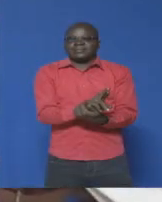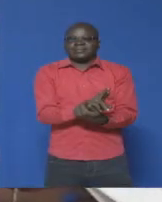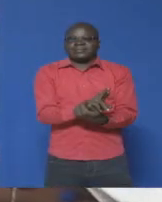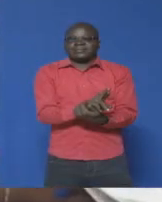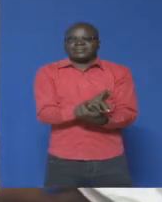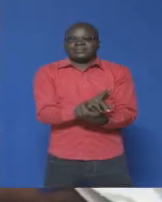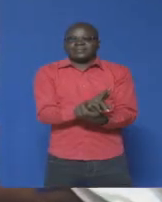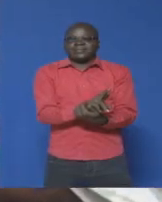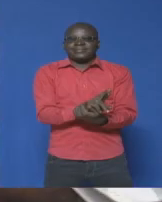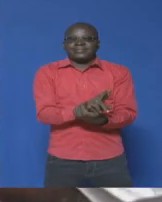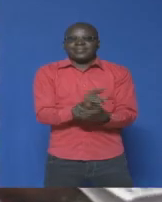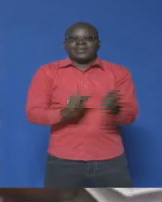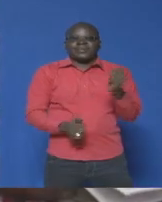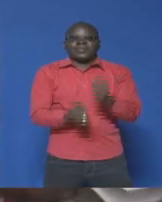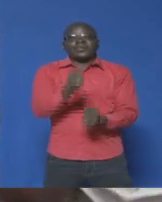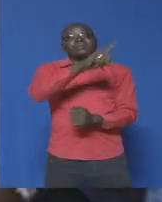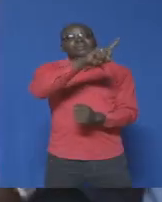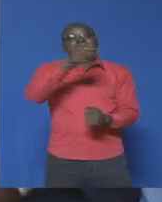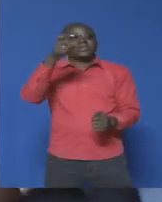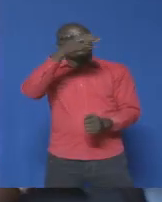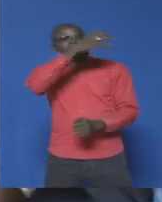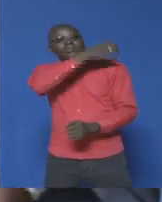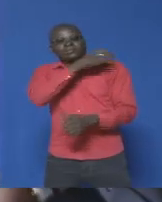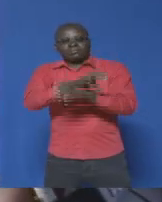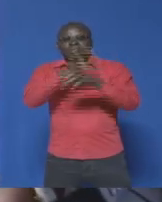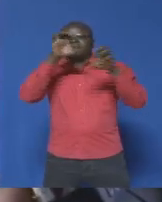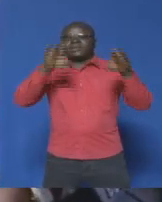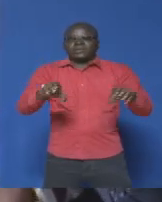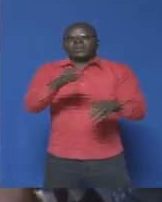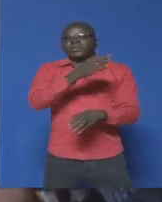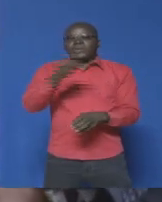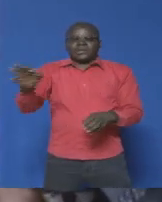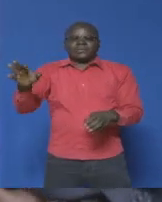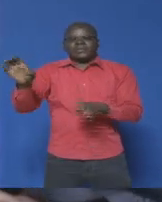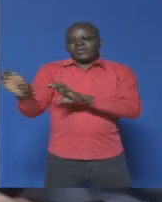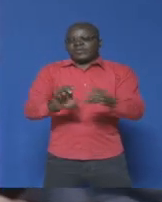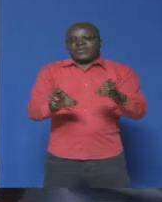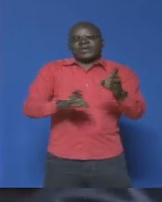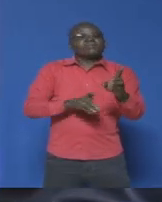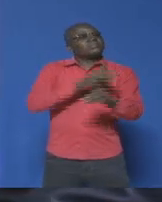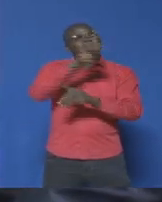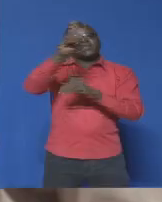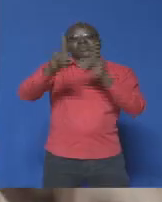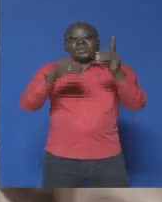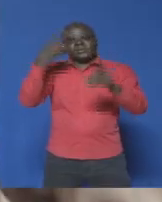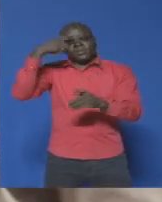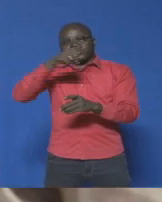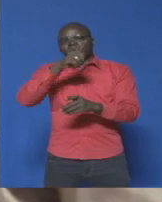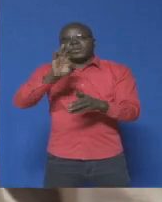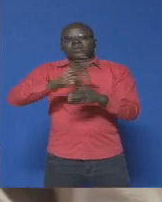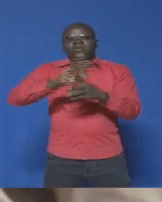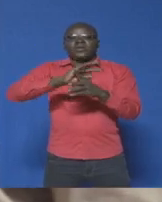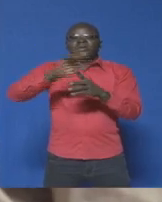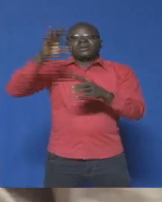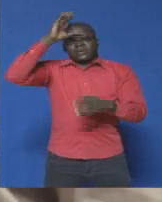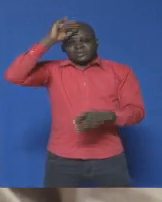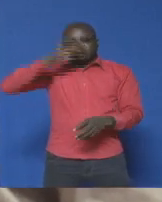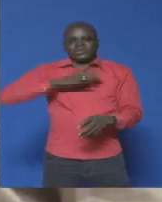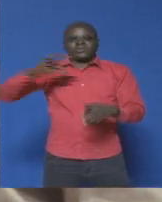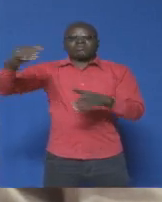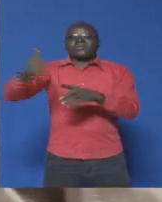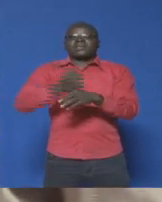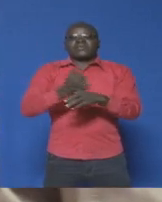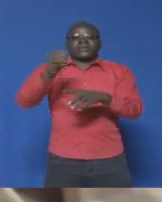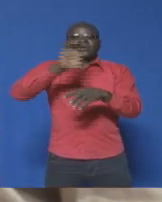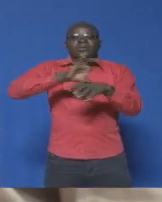Plus d'une centaine de chefs d'entreprise burkinabés ont fait le déplacement de Yamoussoukro pour le forum des hommes d'affaires ivoire au Burkina Bé.